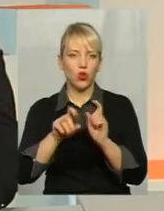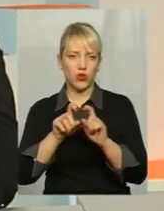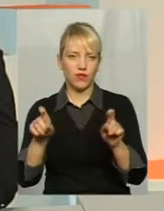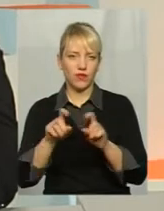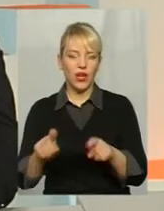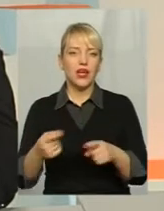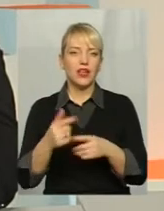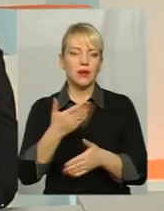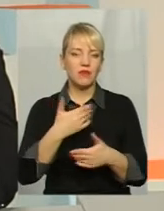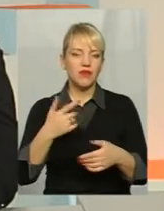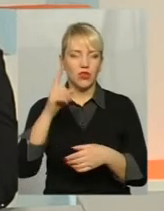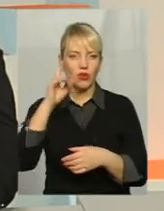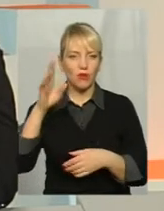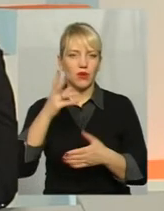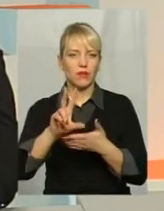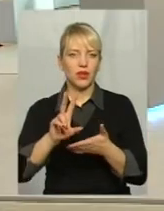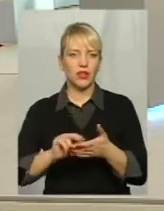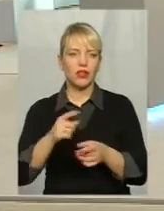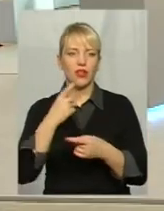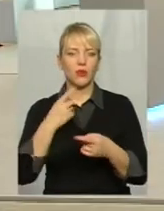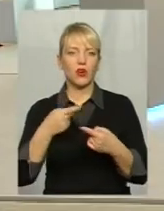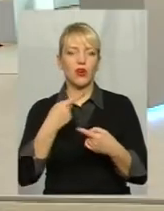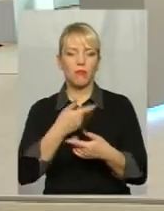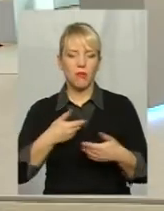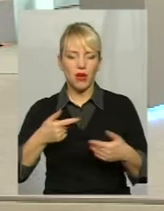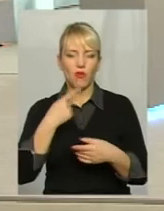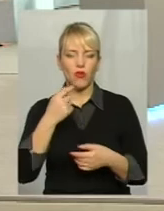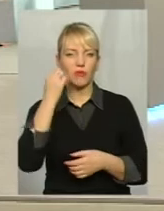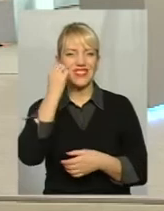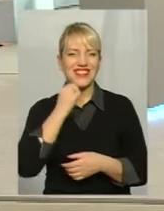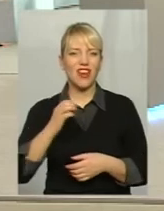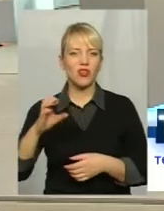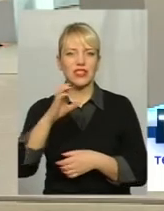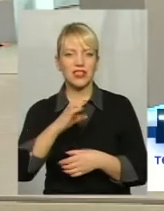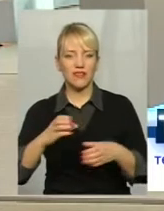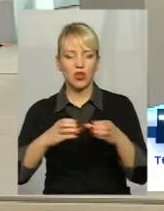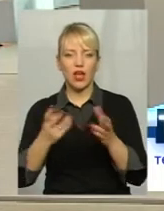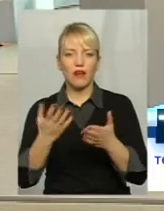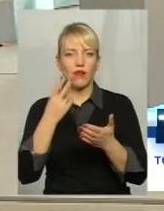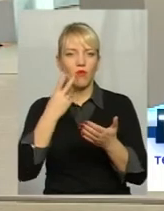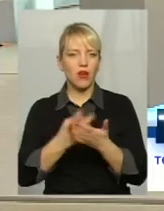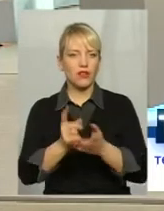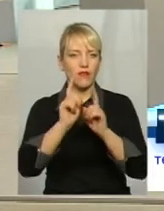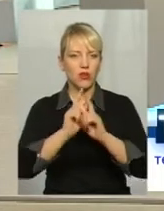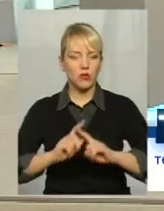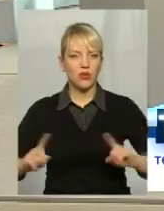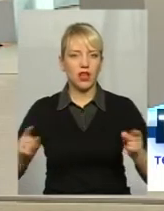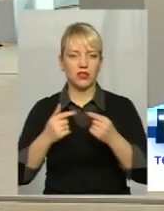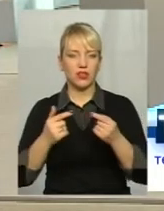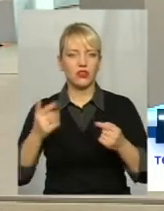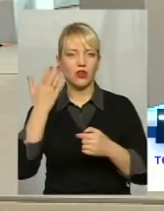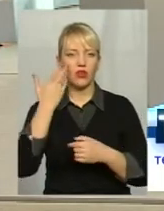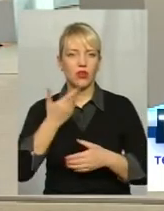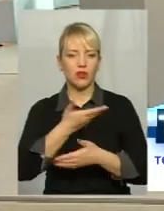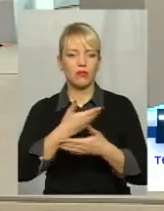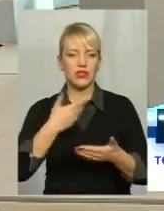приклад, про який ми завжди говоримо, це наша старосинявська громада, яка показує просто феноменальні речі Коли ми спілкувалися